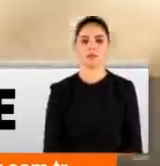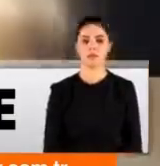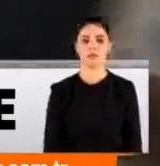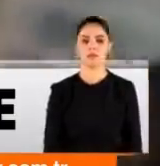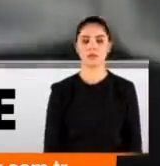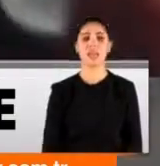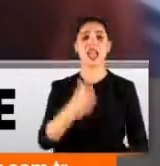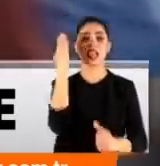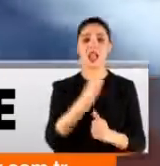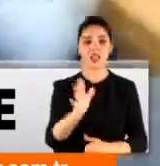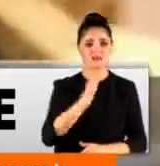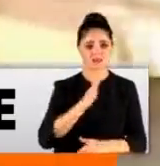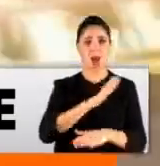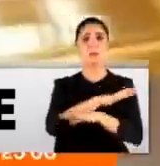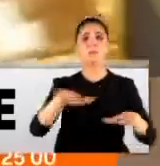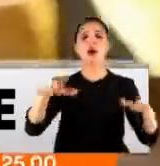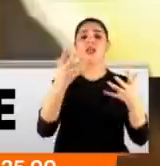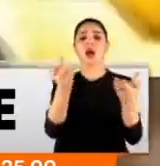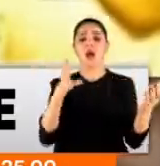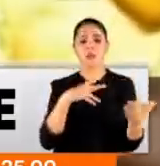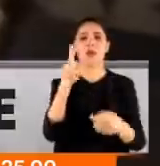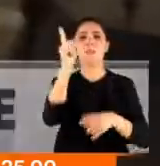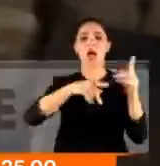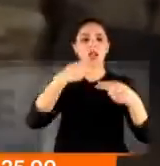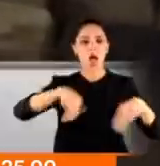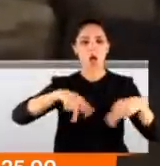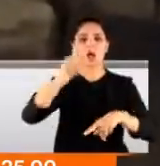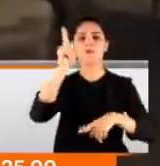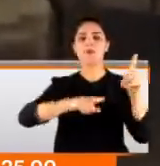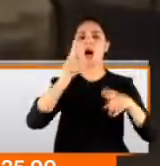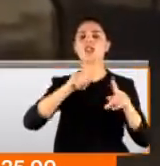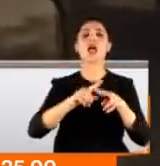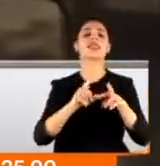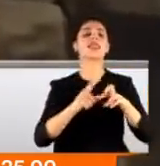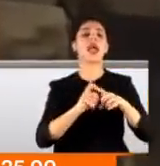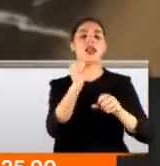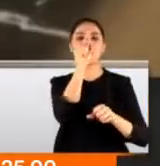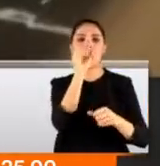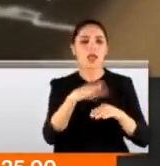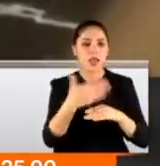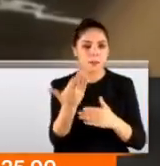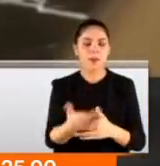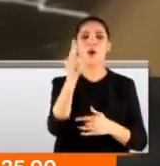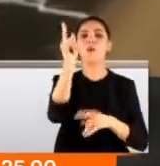Yasağa rağmen masalar doluydu. Kimi okey oynuyor, kimi nargile içiyor, kimi ise yemek yiyordu.